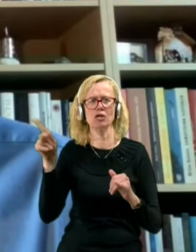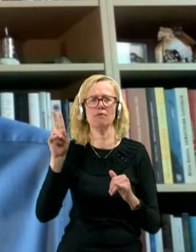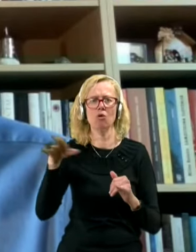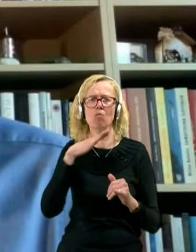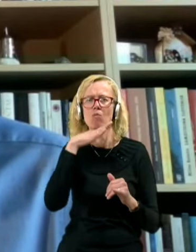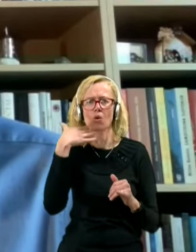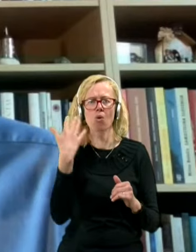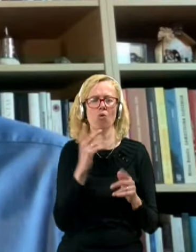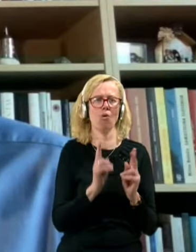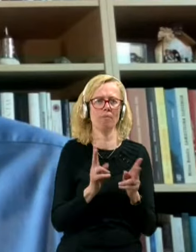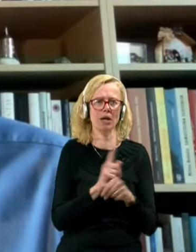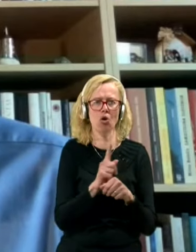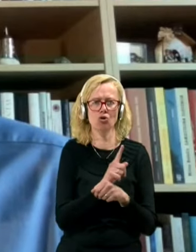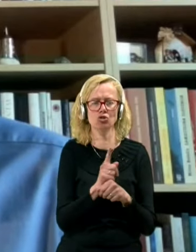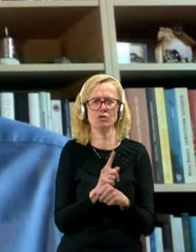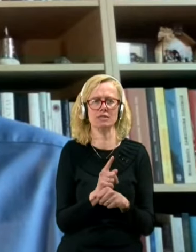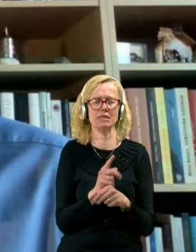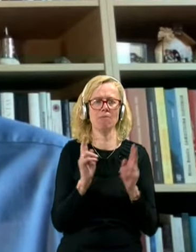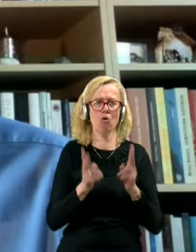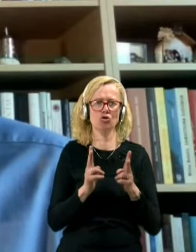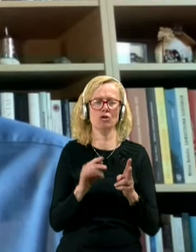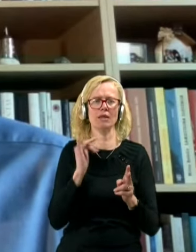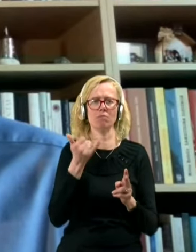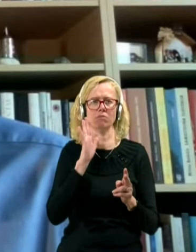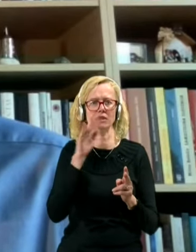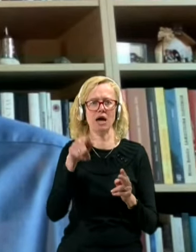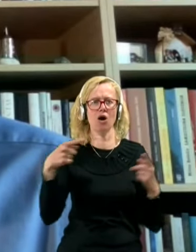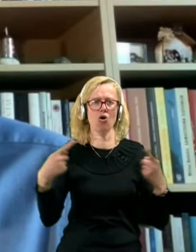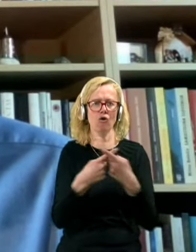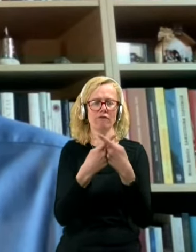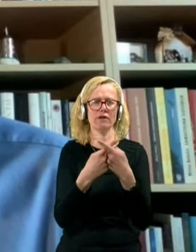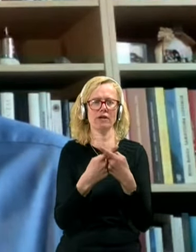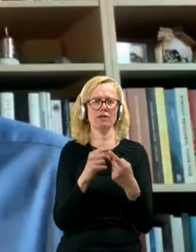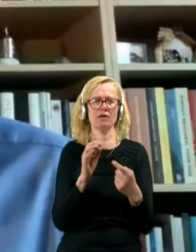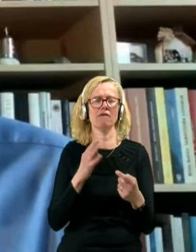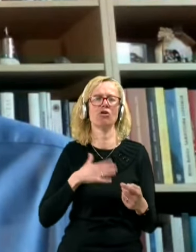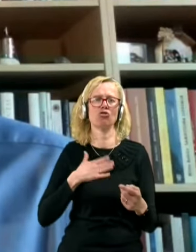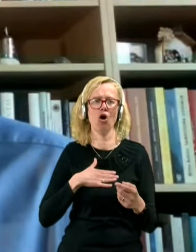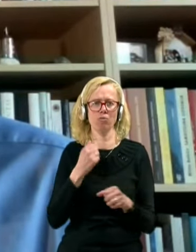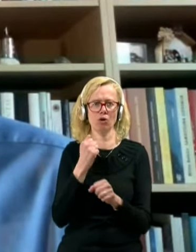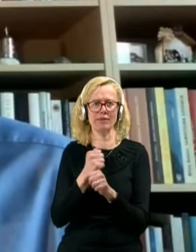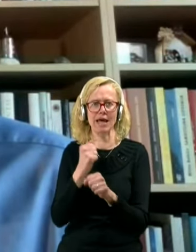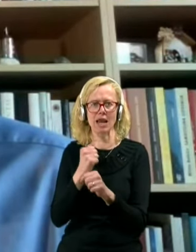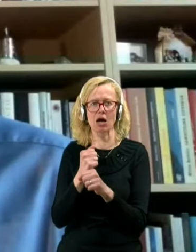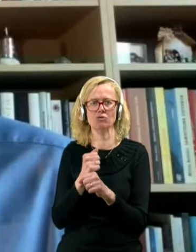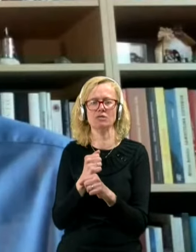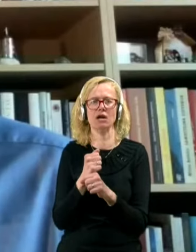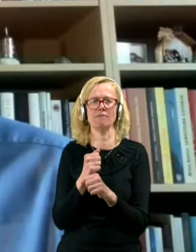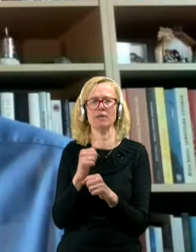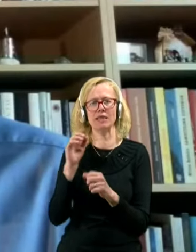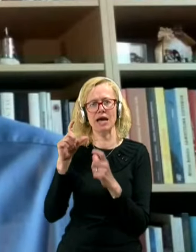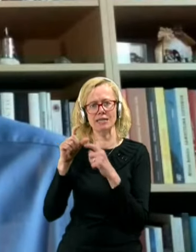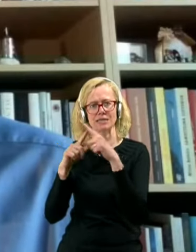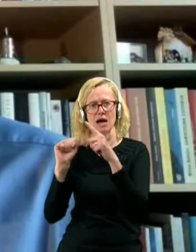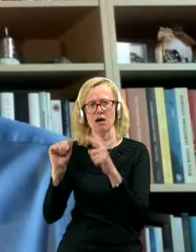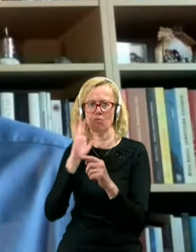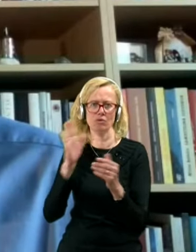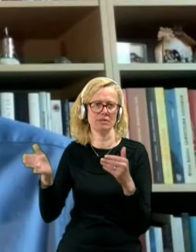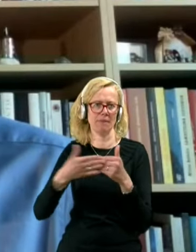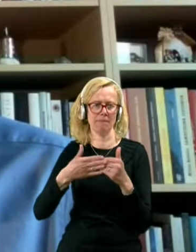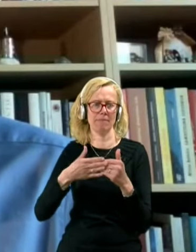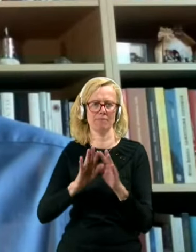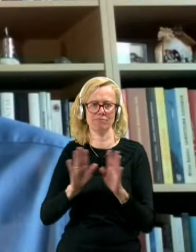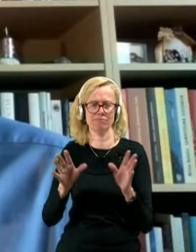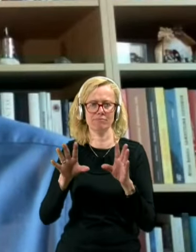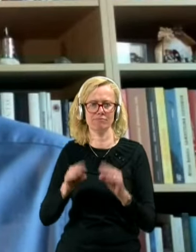priložnosti in možnosti, da bi ta konflikt od dobro delavcev in zaposlenih na STA-ju zapral, pa tega